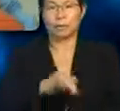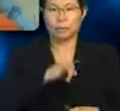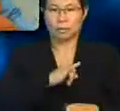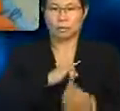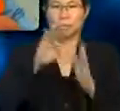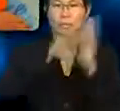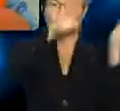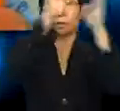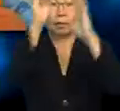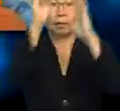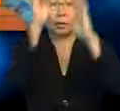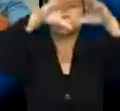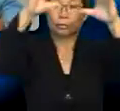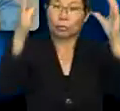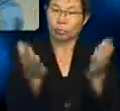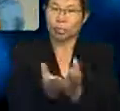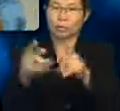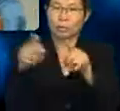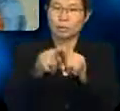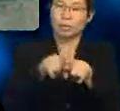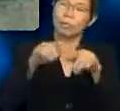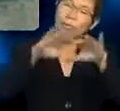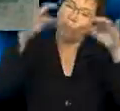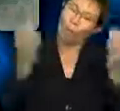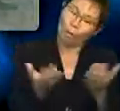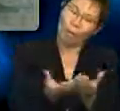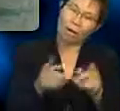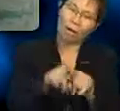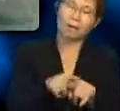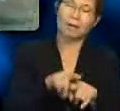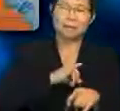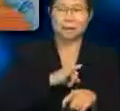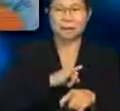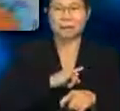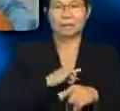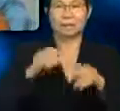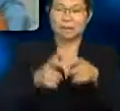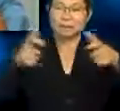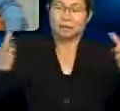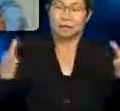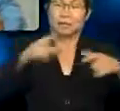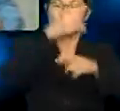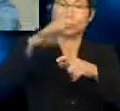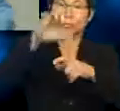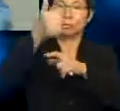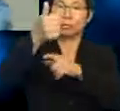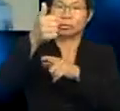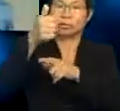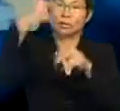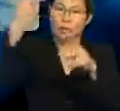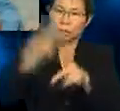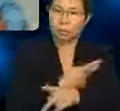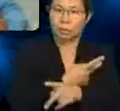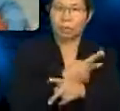berbentuk sfera seperti sebiji kolam. Saiz saya ialah 110 kali